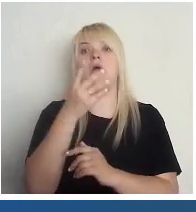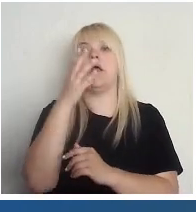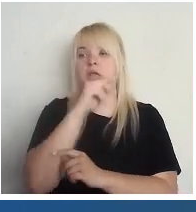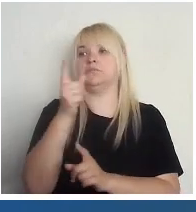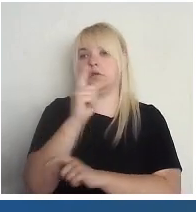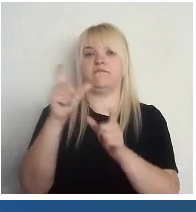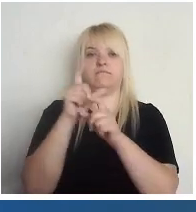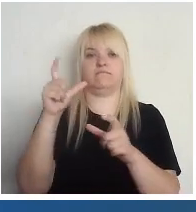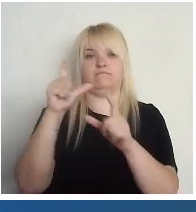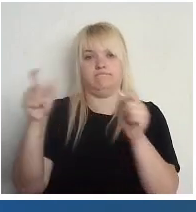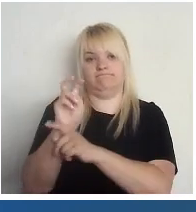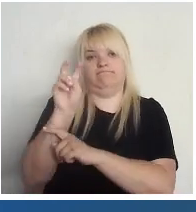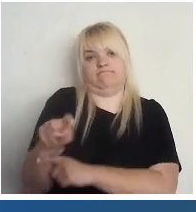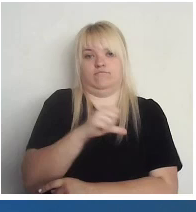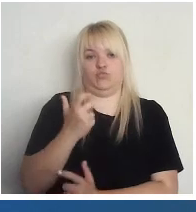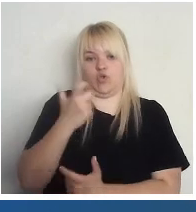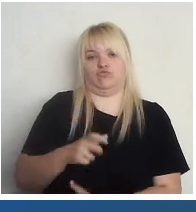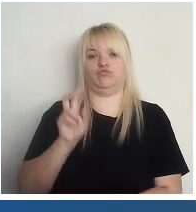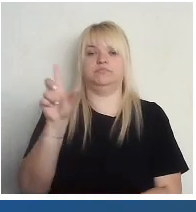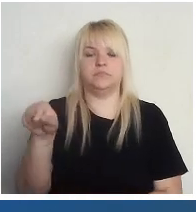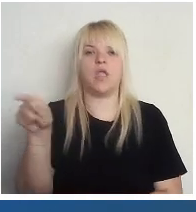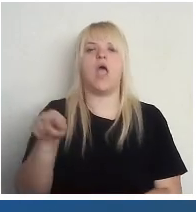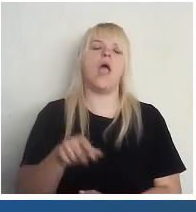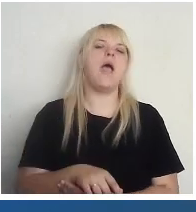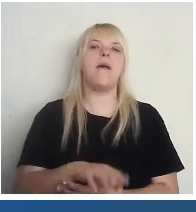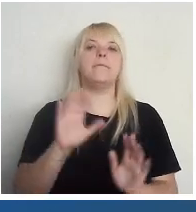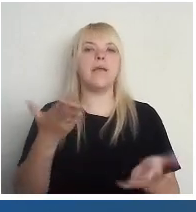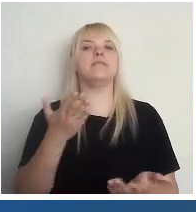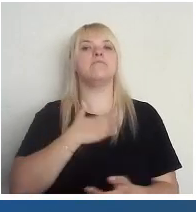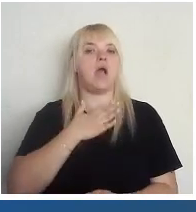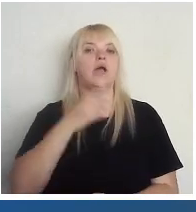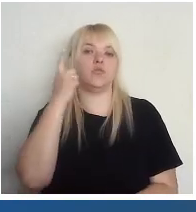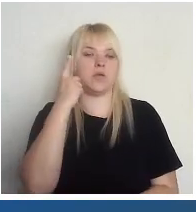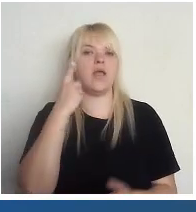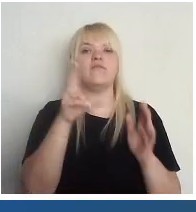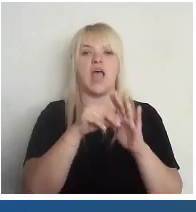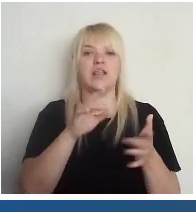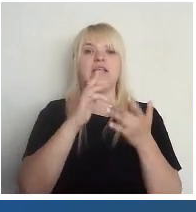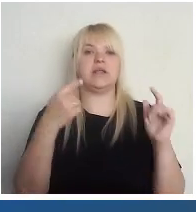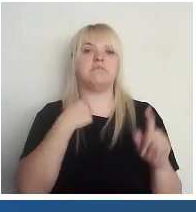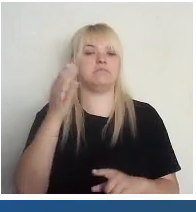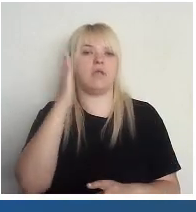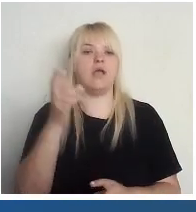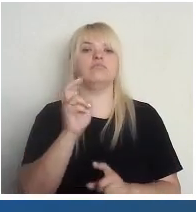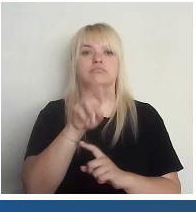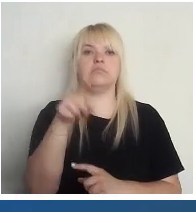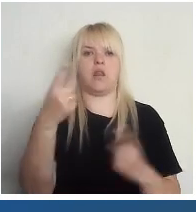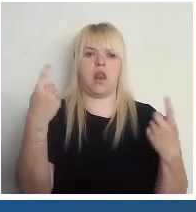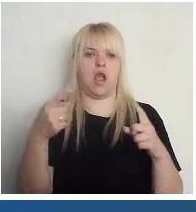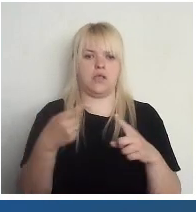Bet manuprāt, elektroniskās vēlēšanas ir kaut kas, uz ko mēs varam doties laikmetā, ja